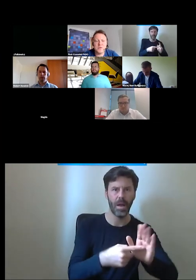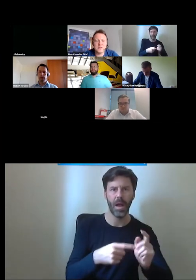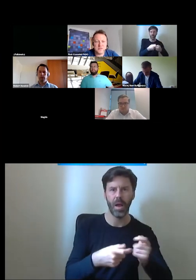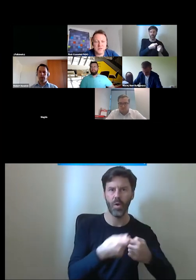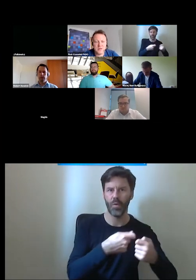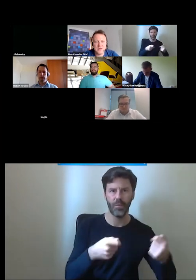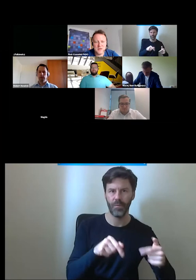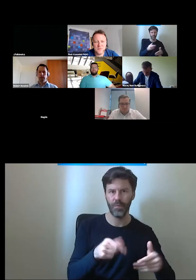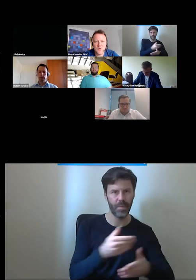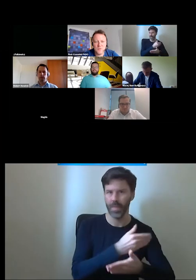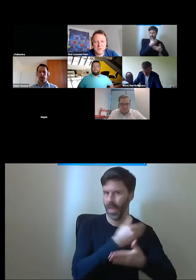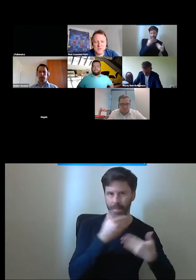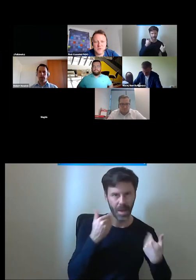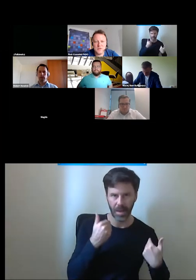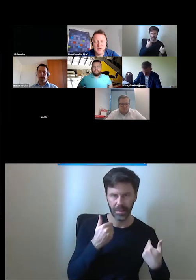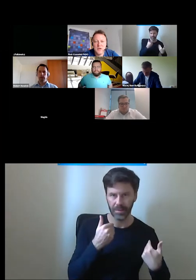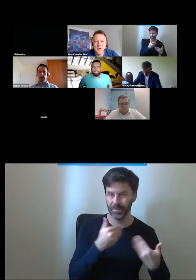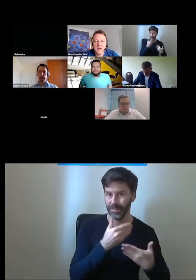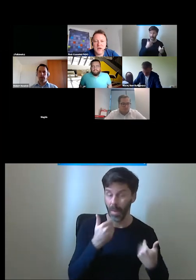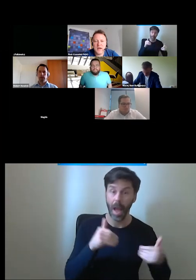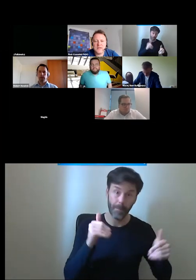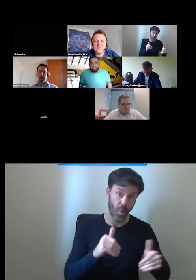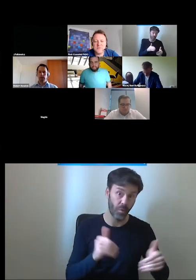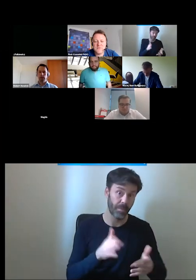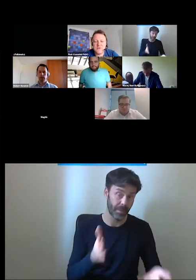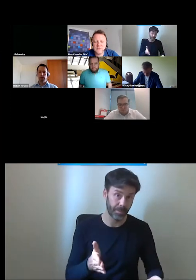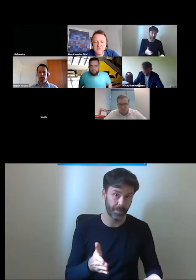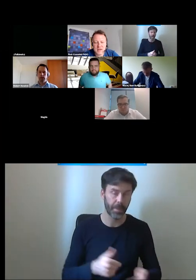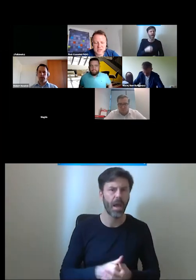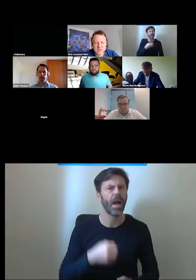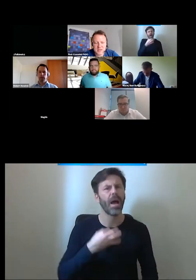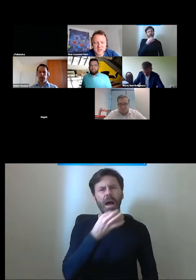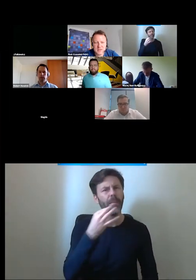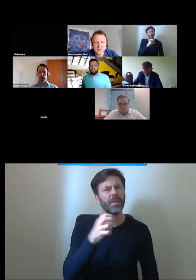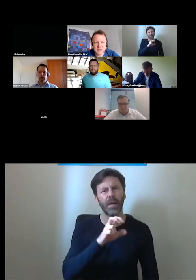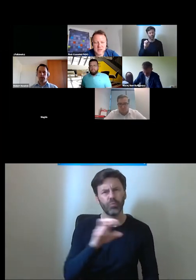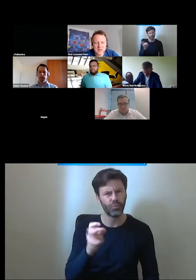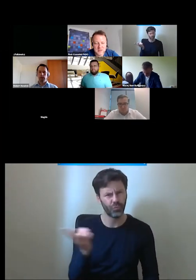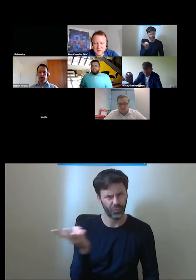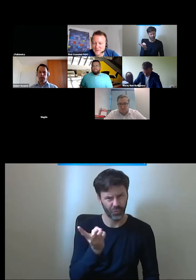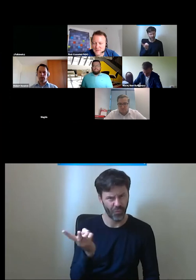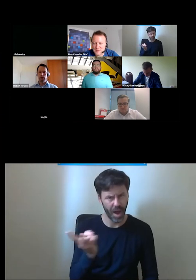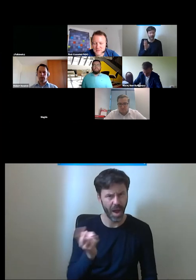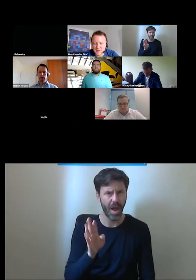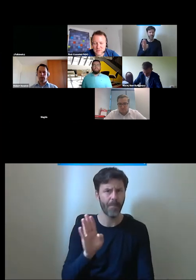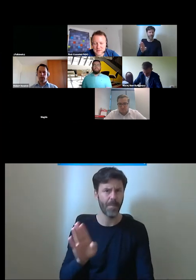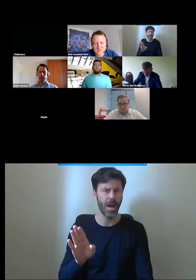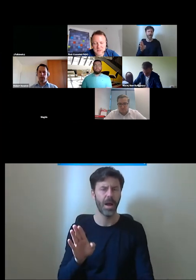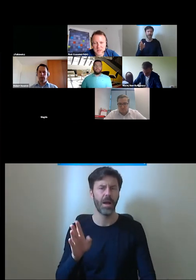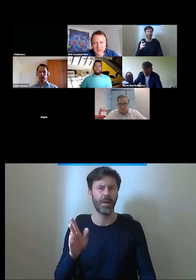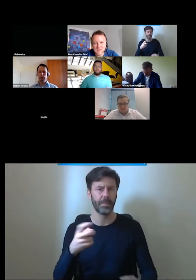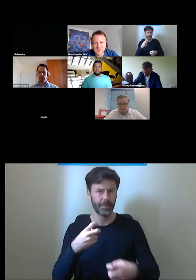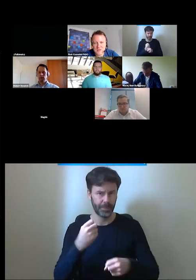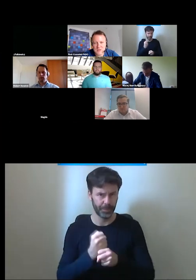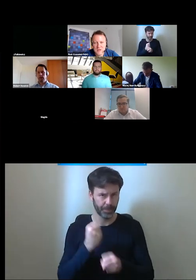mogłoby gdzieś być. A czy wy w waszej takiej codziennej pracy,